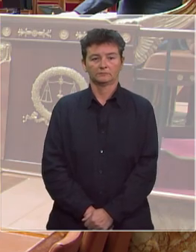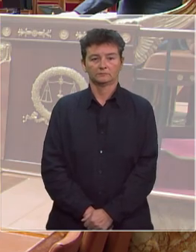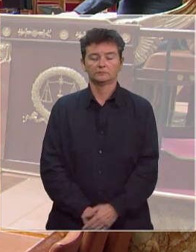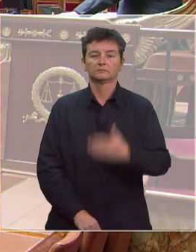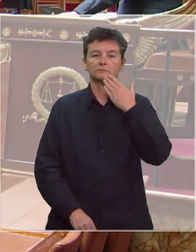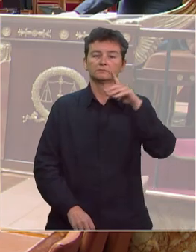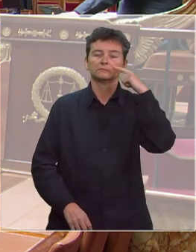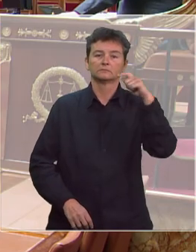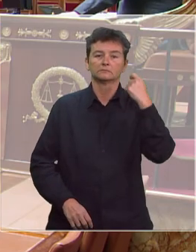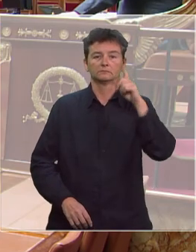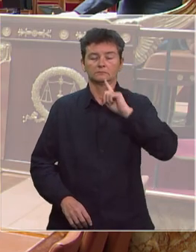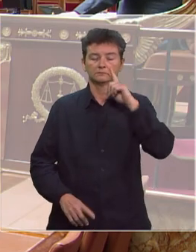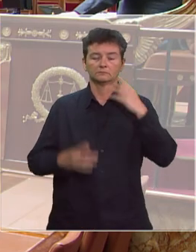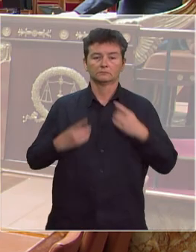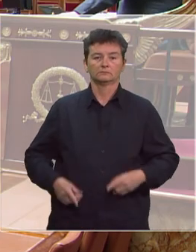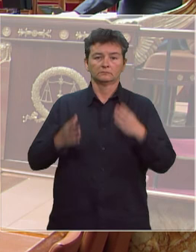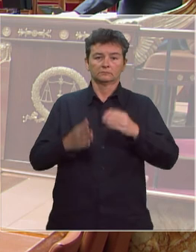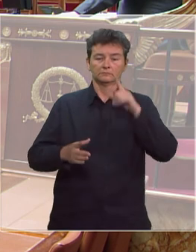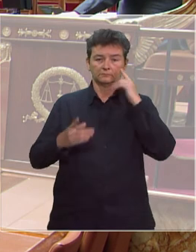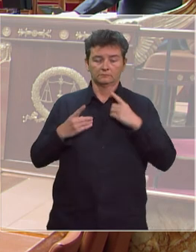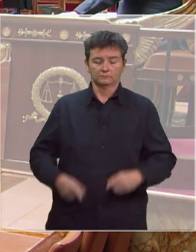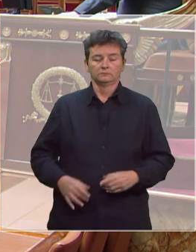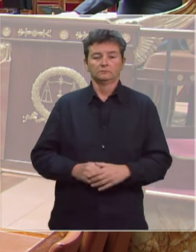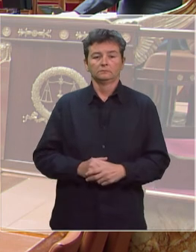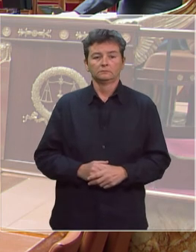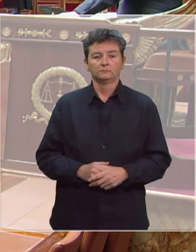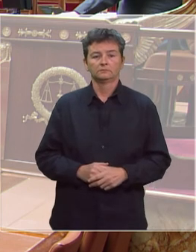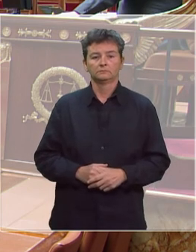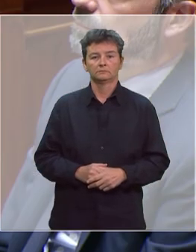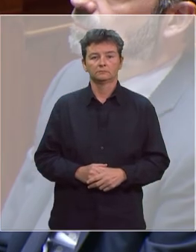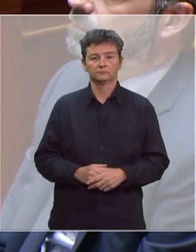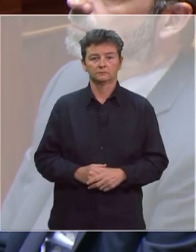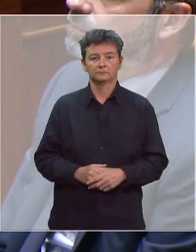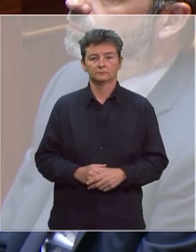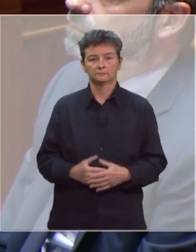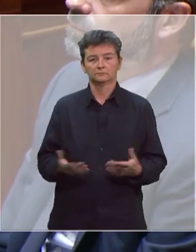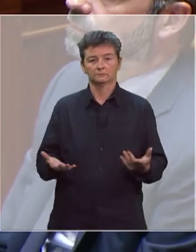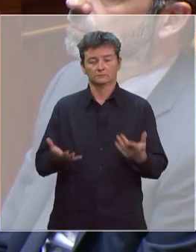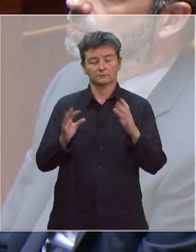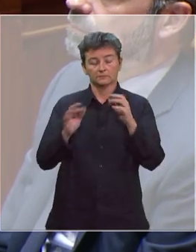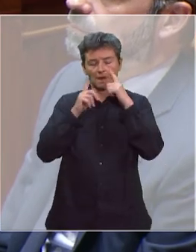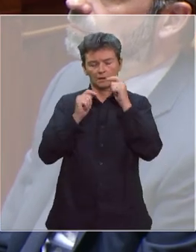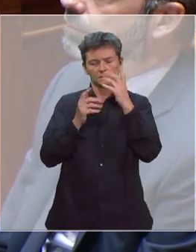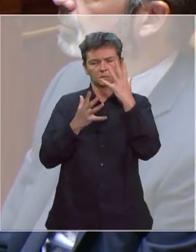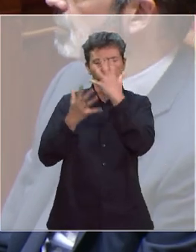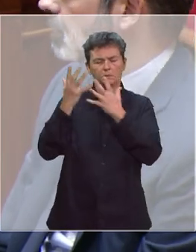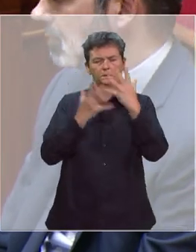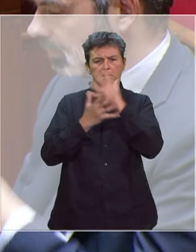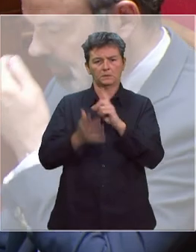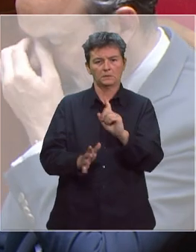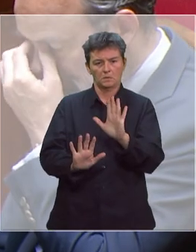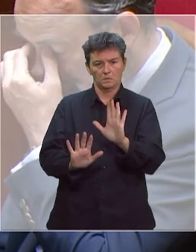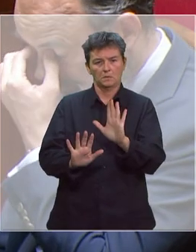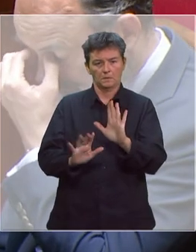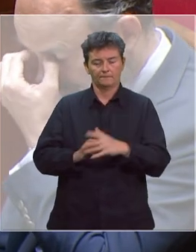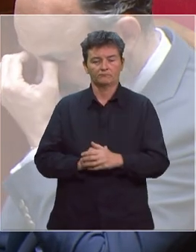Merci, monsieur le Président. Mesdames et messieurs les députés, monsieur le député Arnaud Vialla, je ne voudrais pas qu'il y ait de confusion à la suite de votre